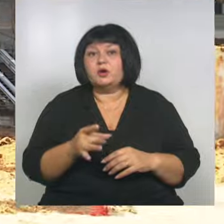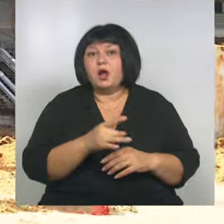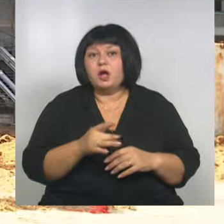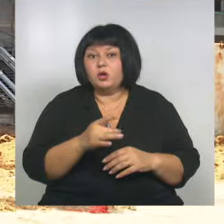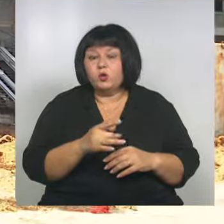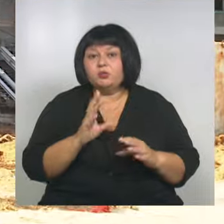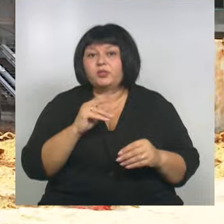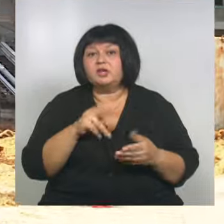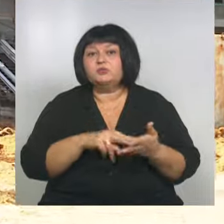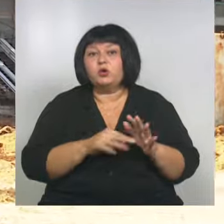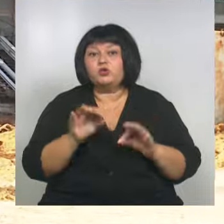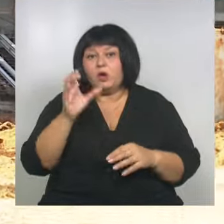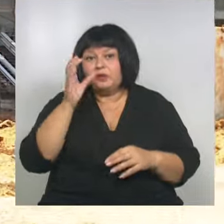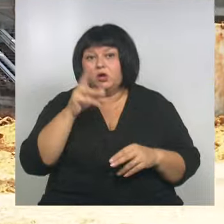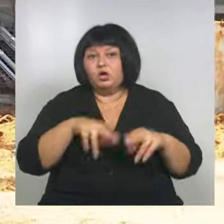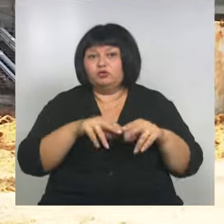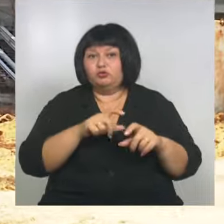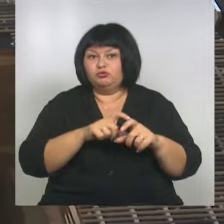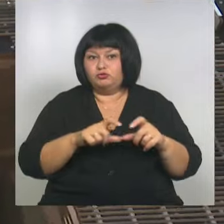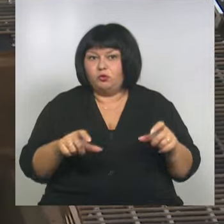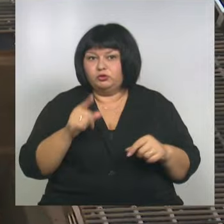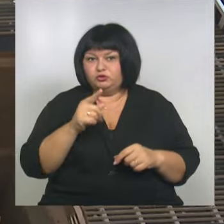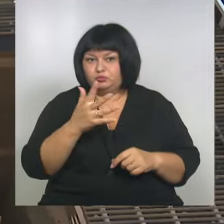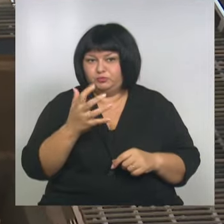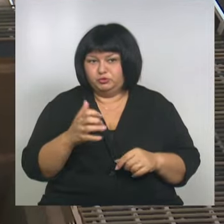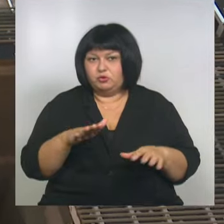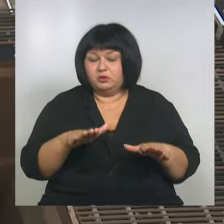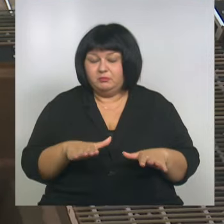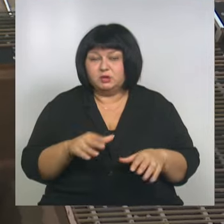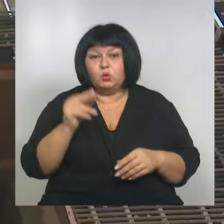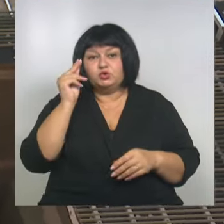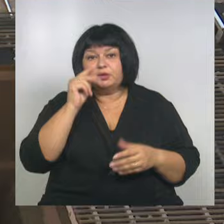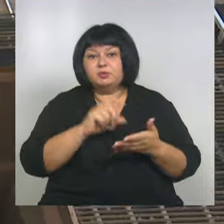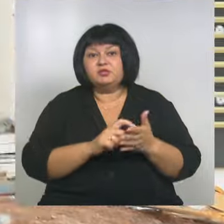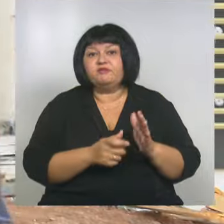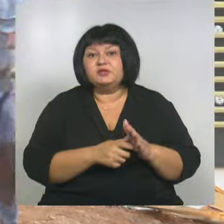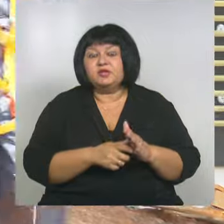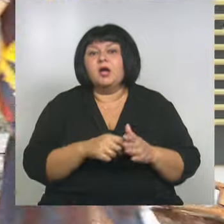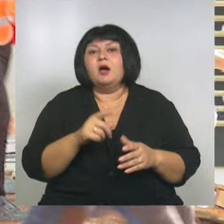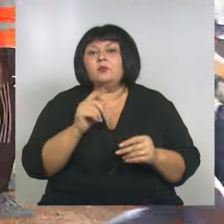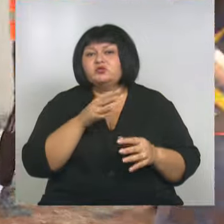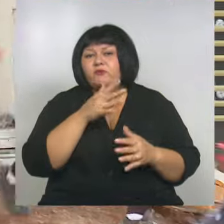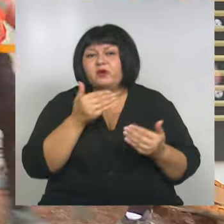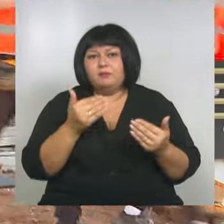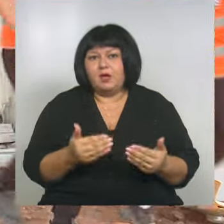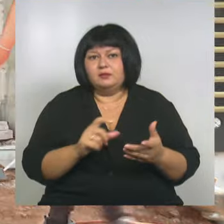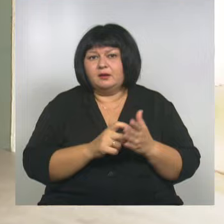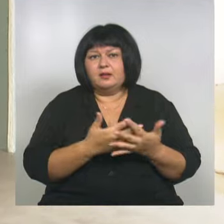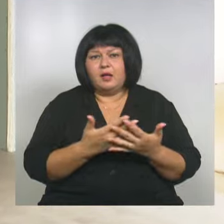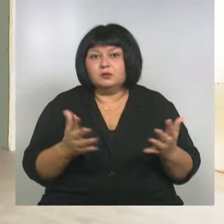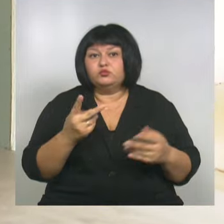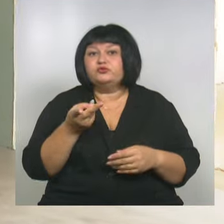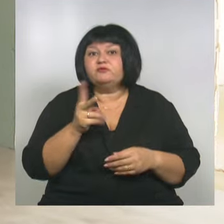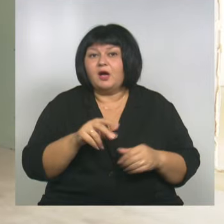нацпроекту образования строят школу на полторы тысячи мест. В учебном заведении помимо современных классов будут два